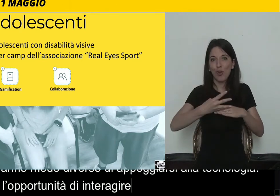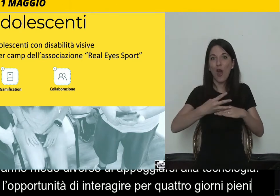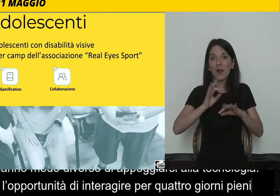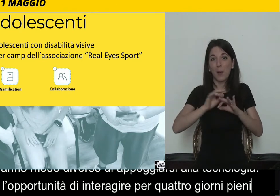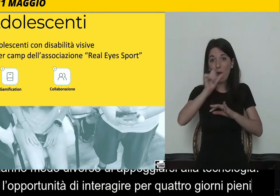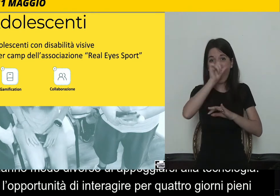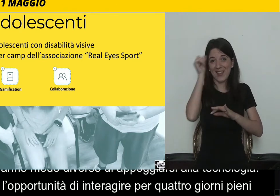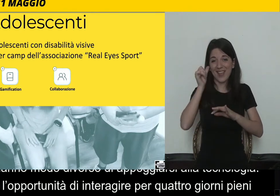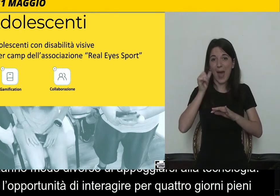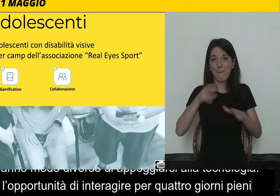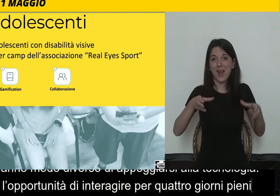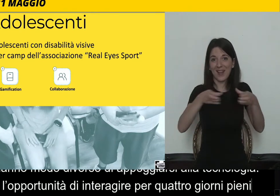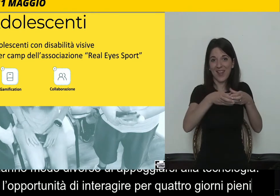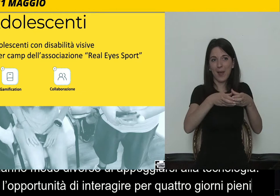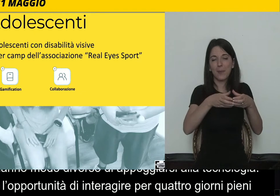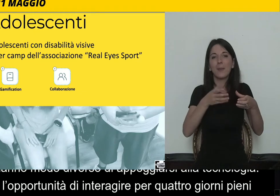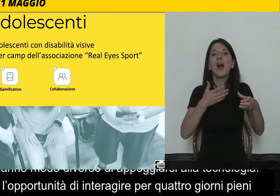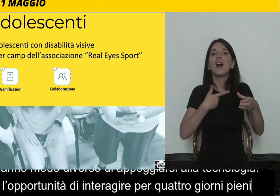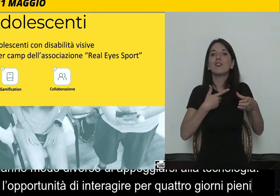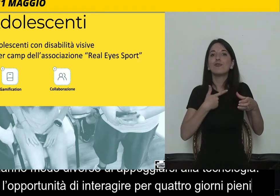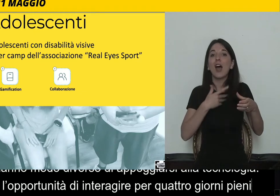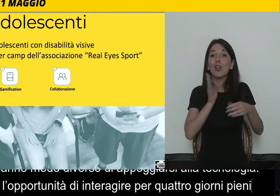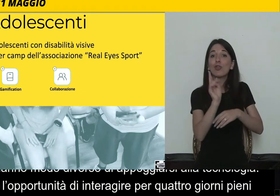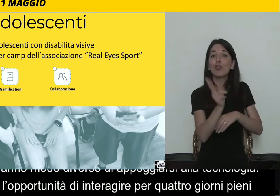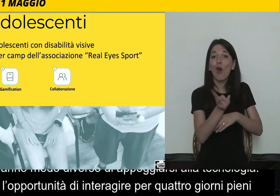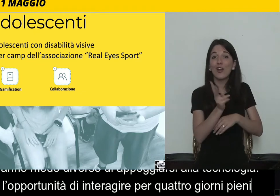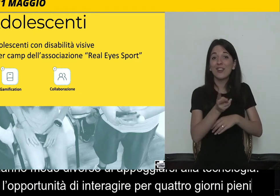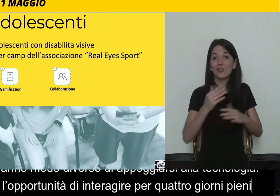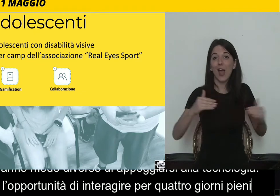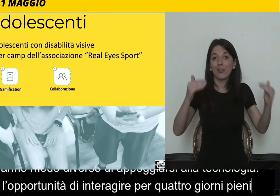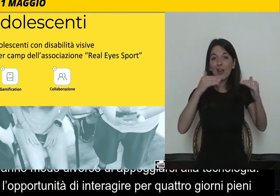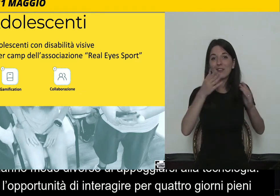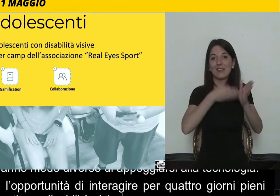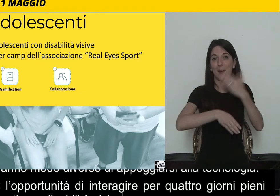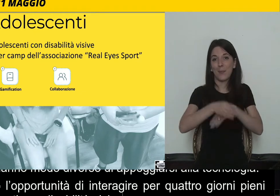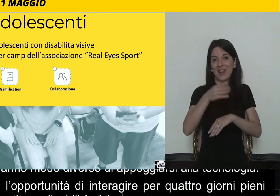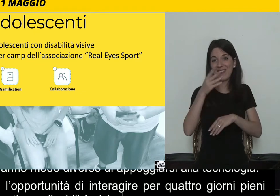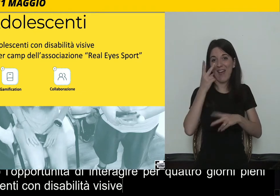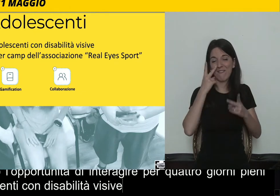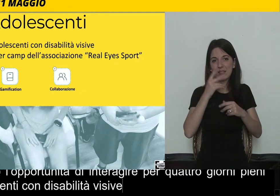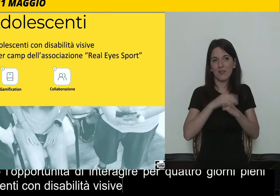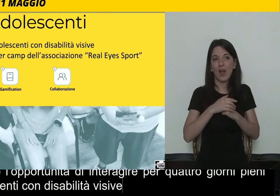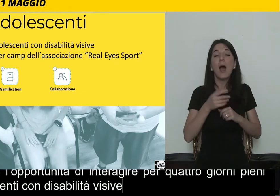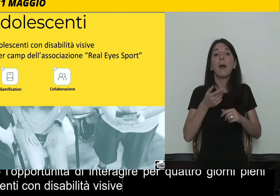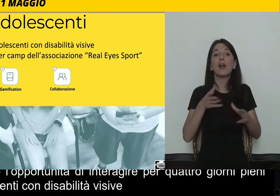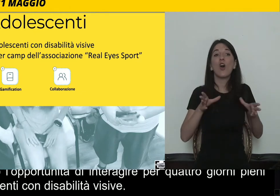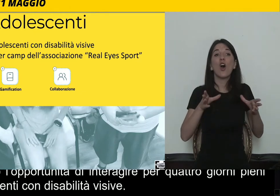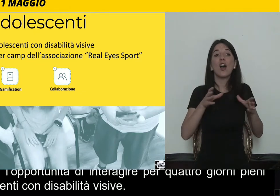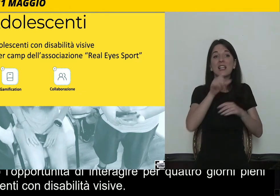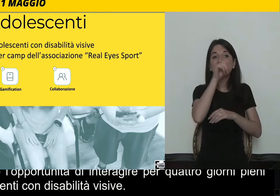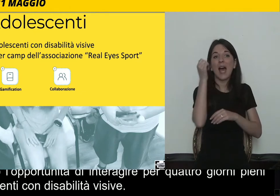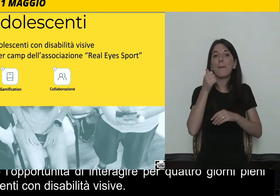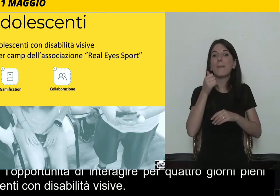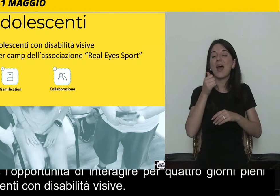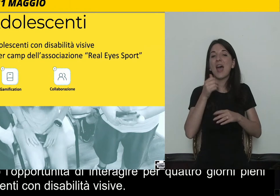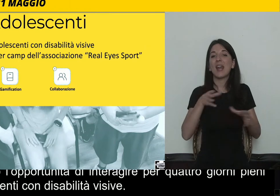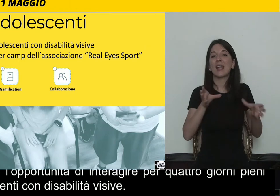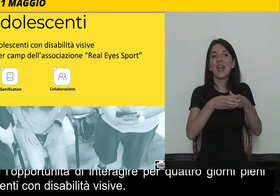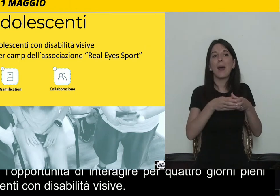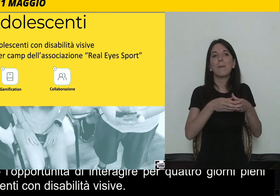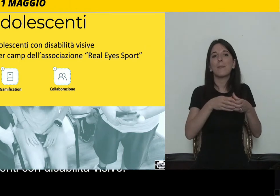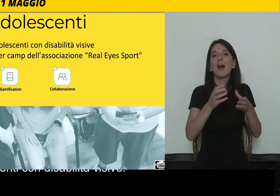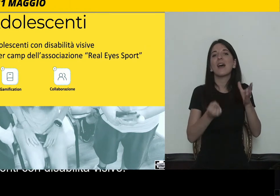adolescenti con disabilità visiva. Il summer camp era organizzato dall'associazione Real Ice Sport, che è diretta da Daniele